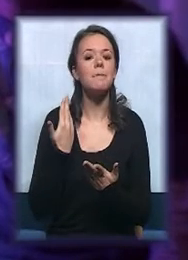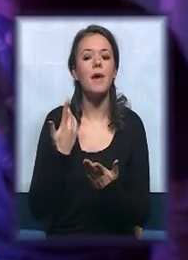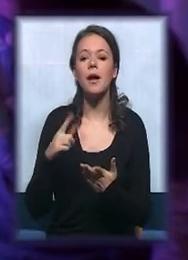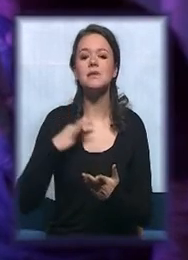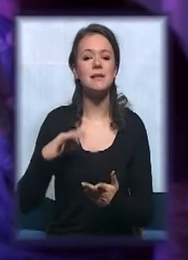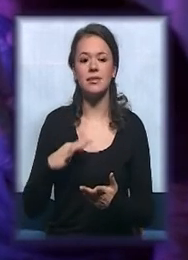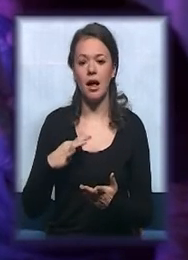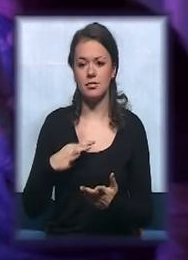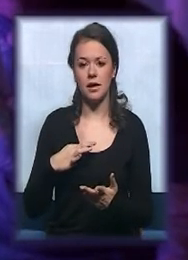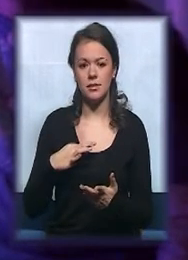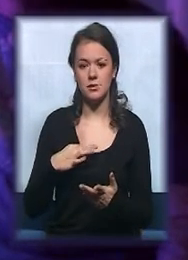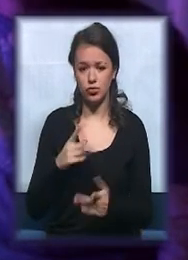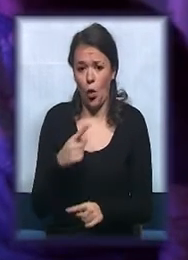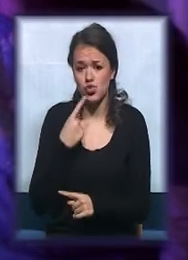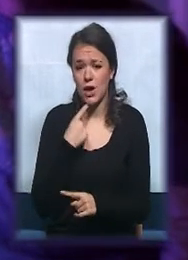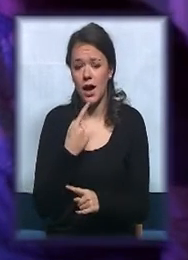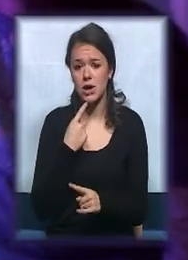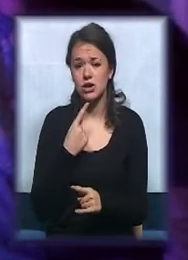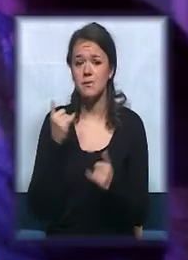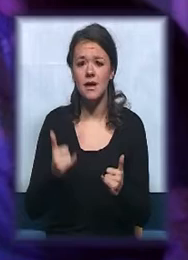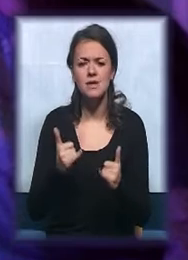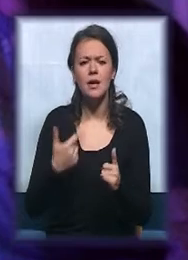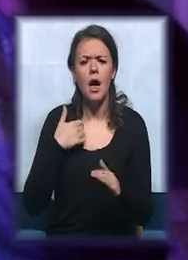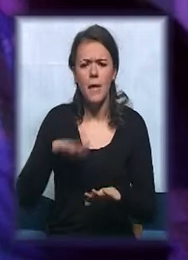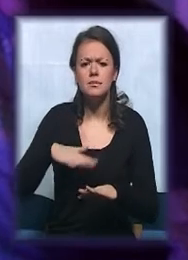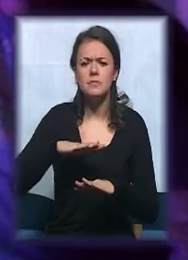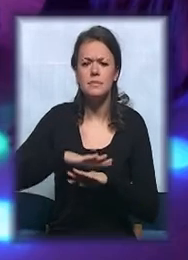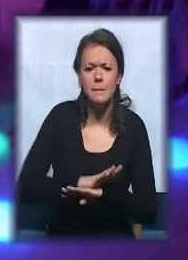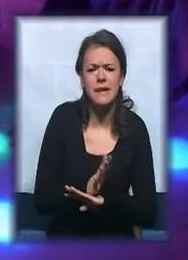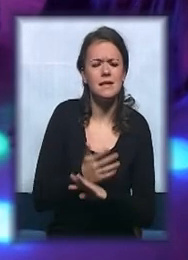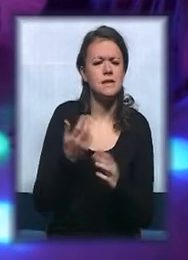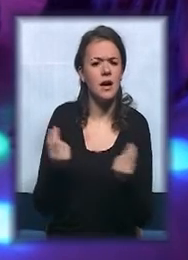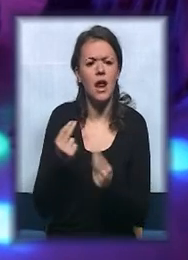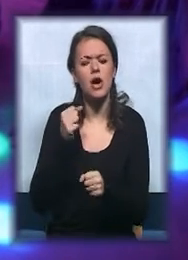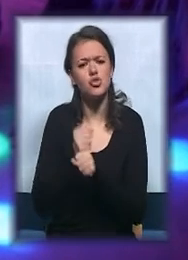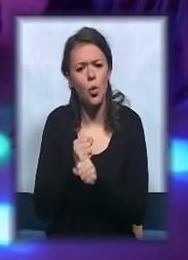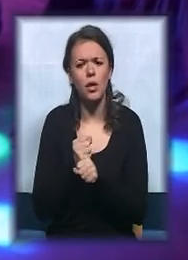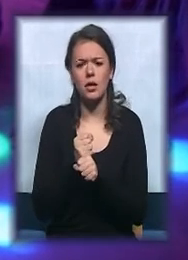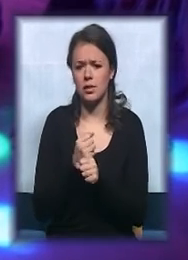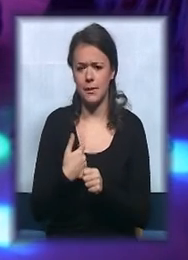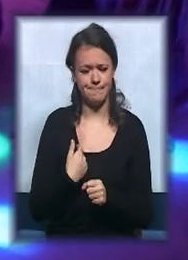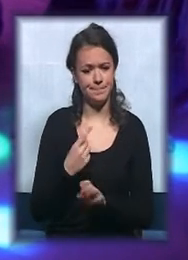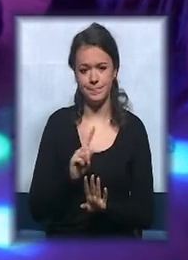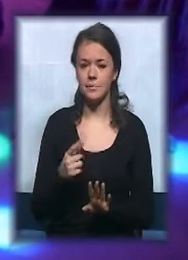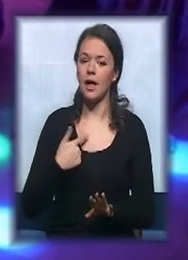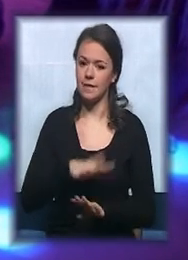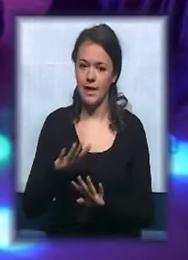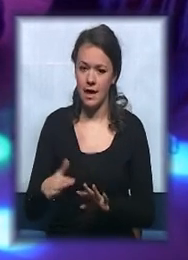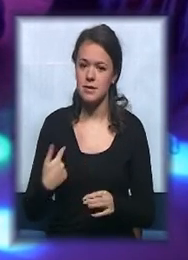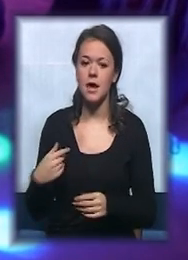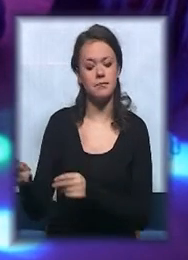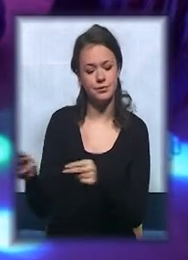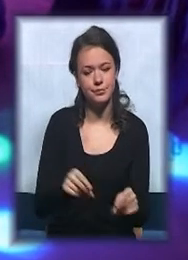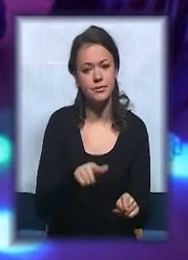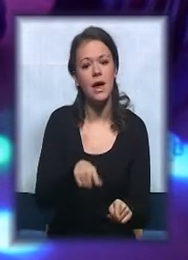zadatak, zapravo to hoću da kažem, da sad ima presiju da treba da odradi ili izvrši neku radnje. Mi dete pustimo i dozvolimo da